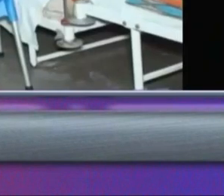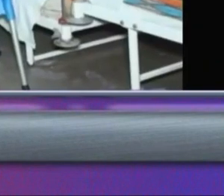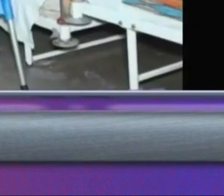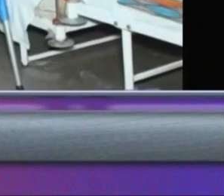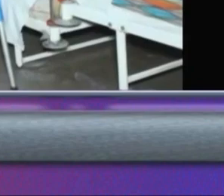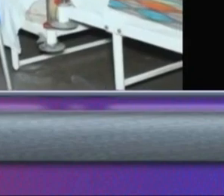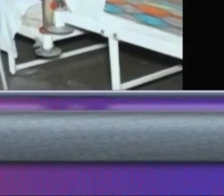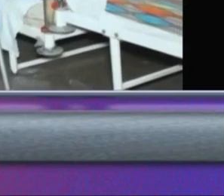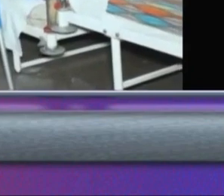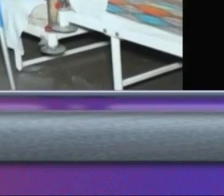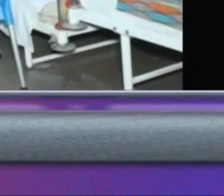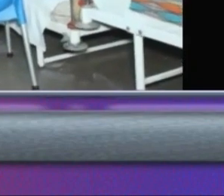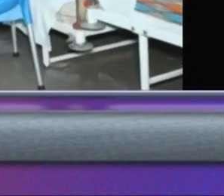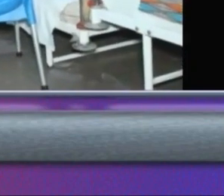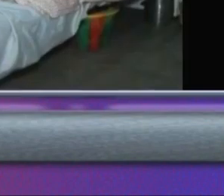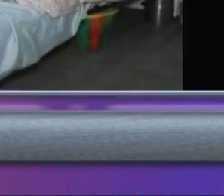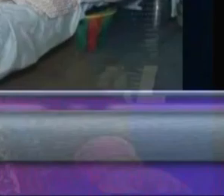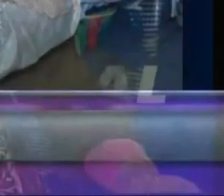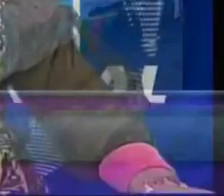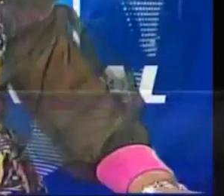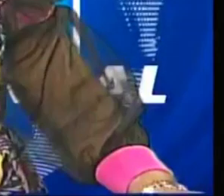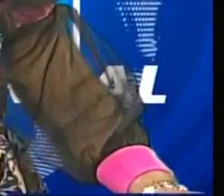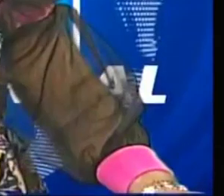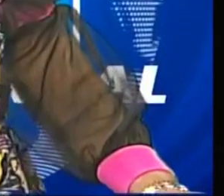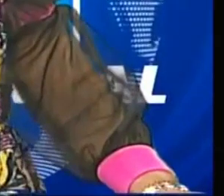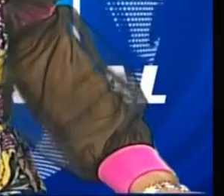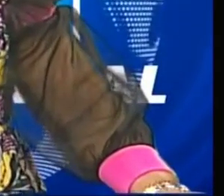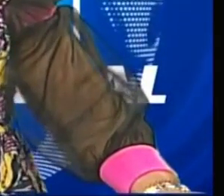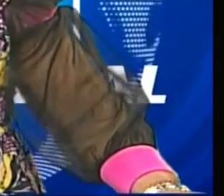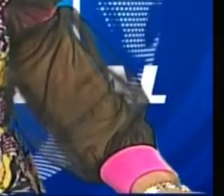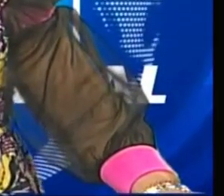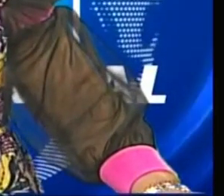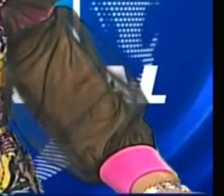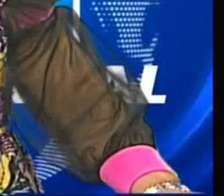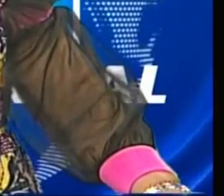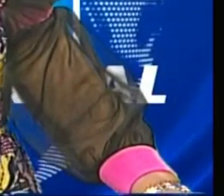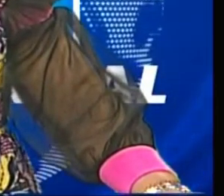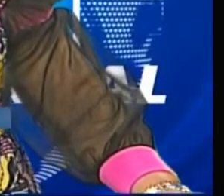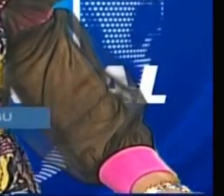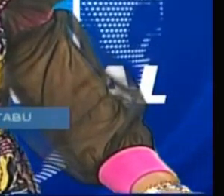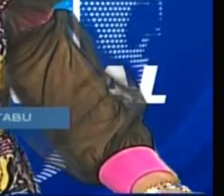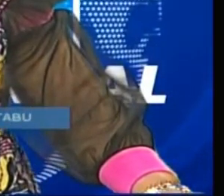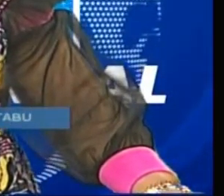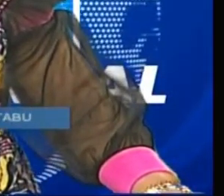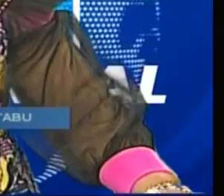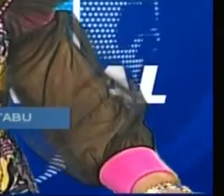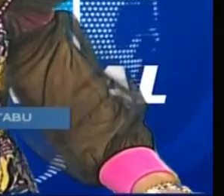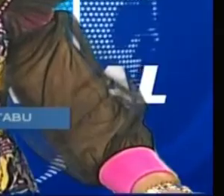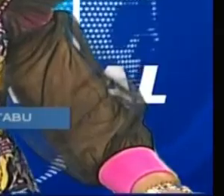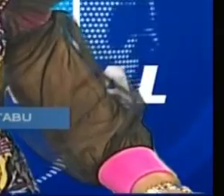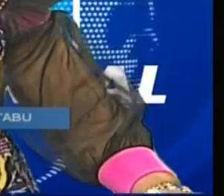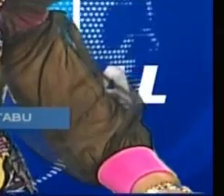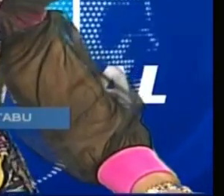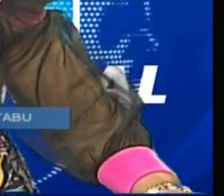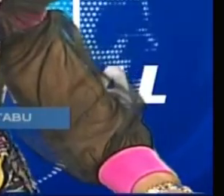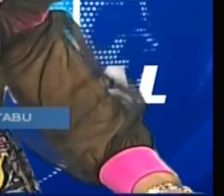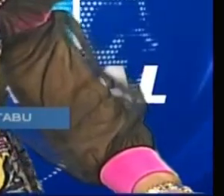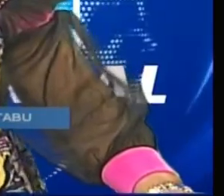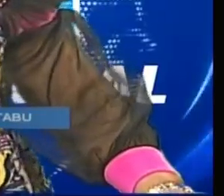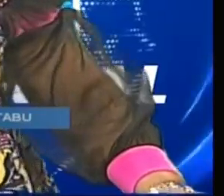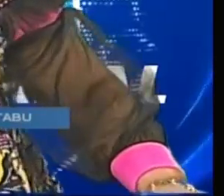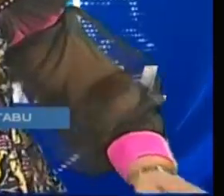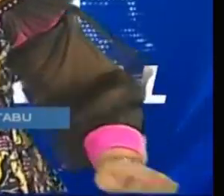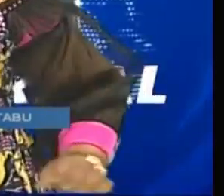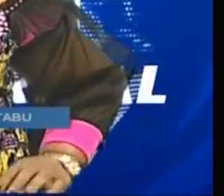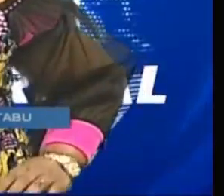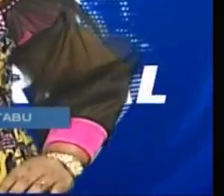entendre. Voilà pour les titres. Il est 20h à Kinshasa, une heure de plus à Bunia, en Ituri.'est l'heure de vous